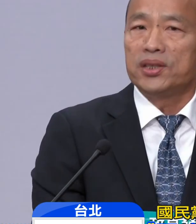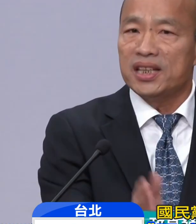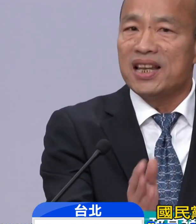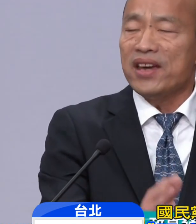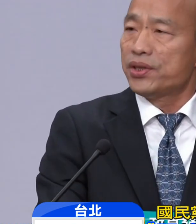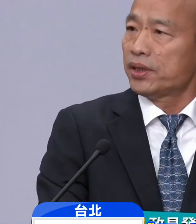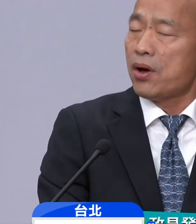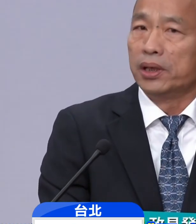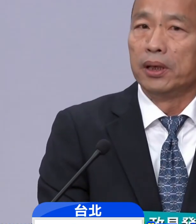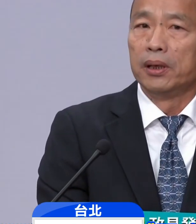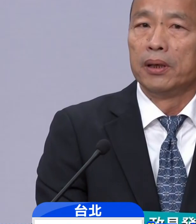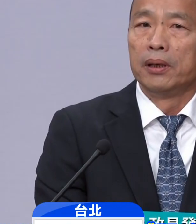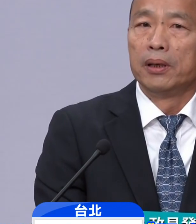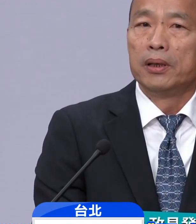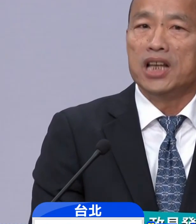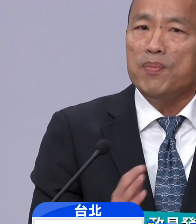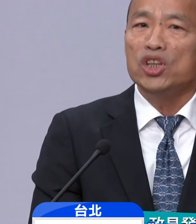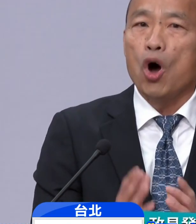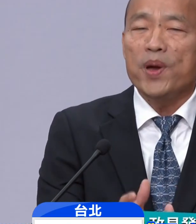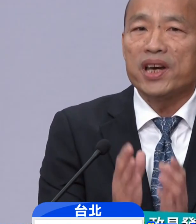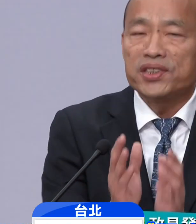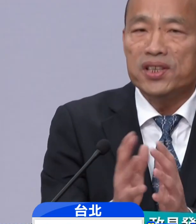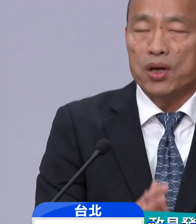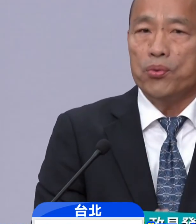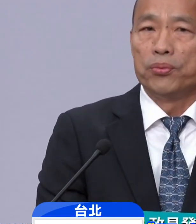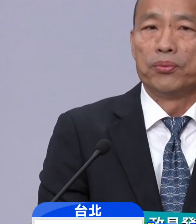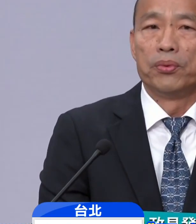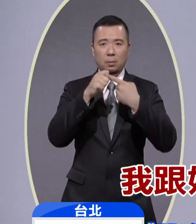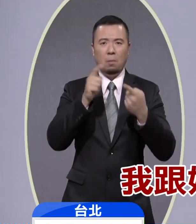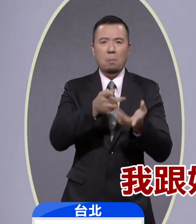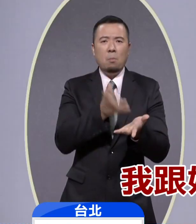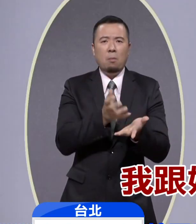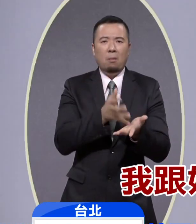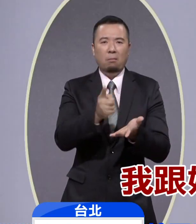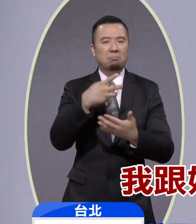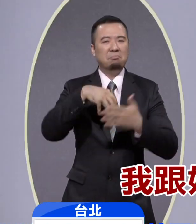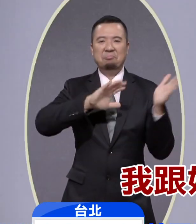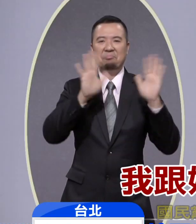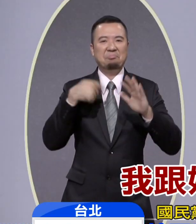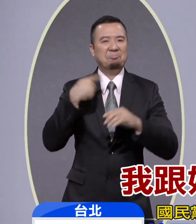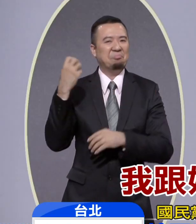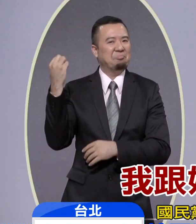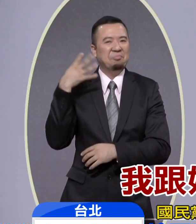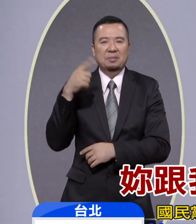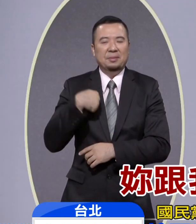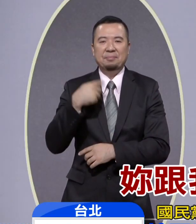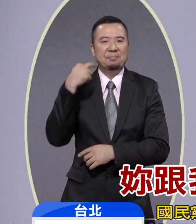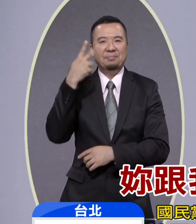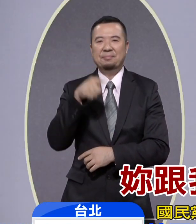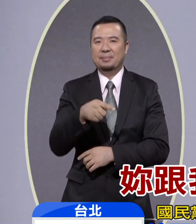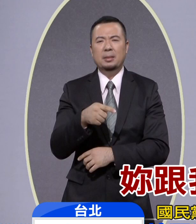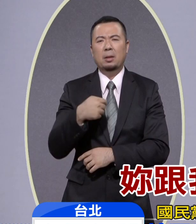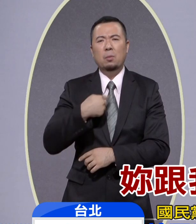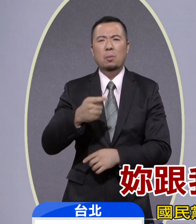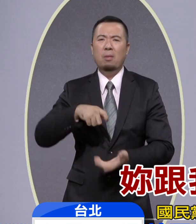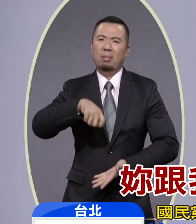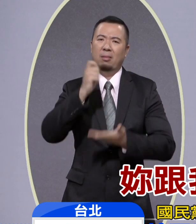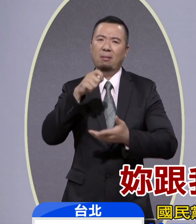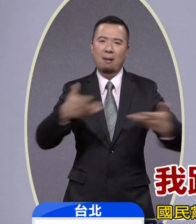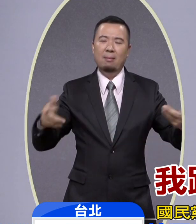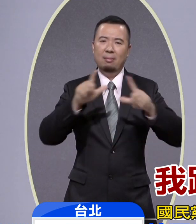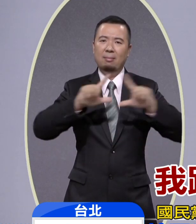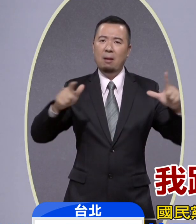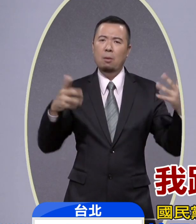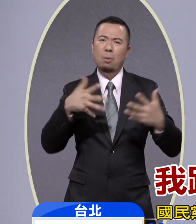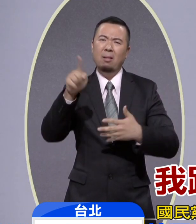韩蔡工房你来我韩国瑜用一语戳破双臂高度有何不同我跟你谈的是一个大海的问题你跟我谈的是一个浴缸